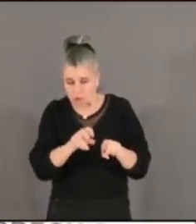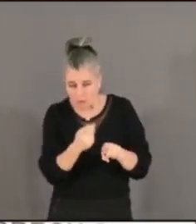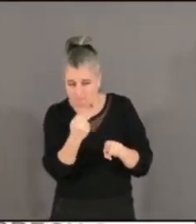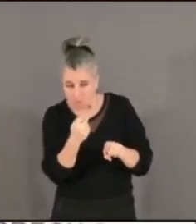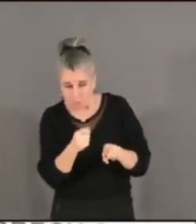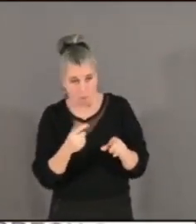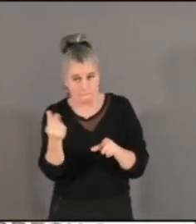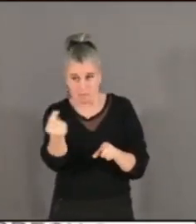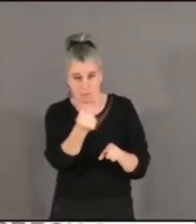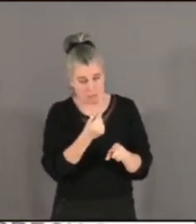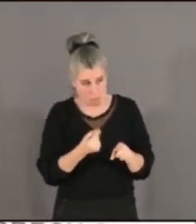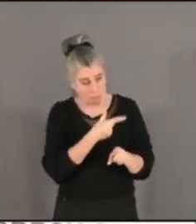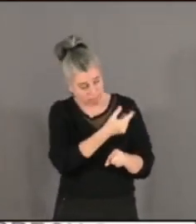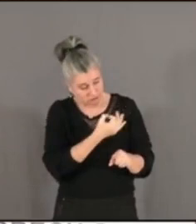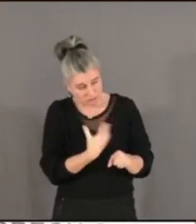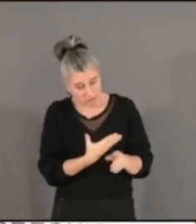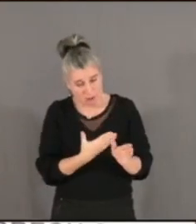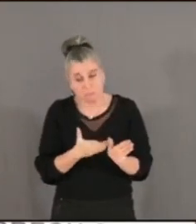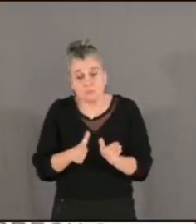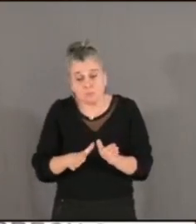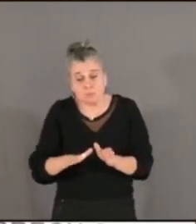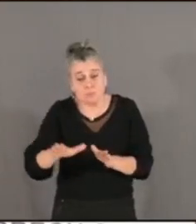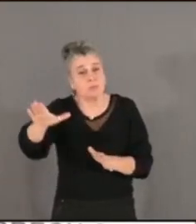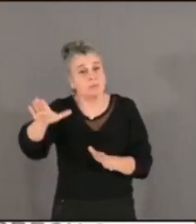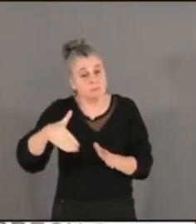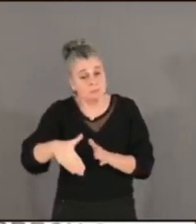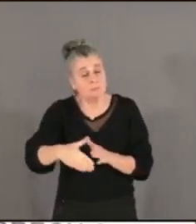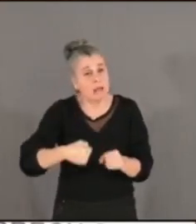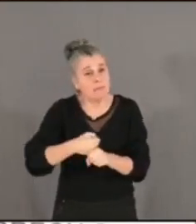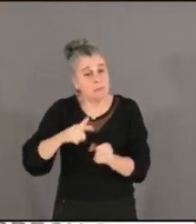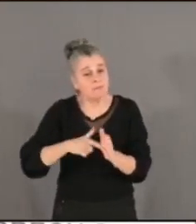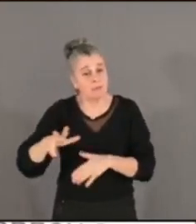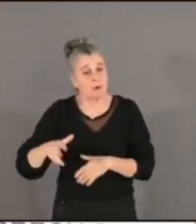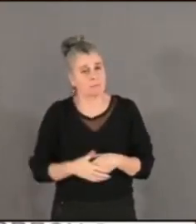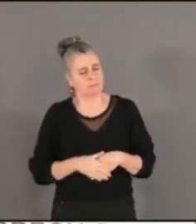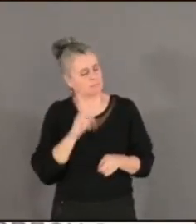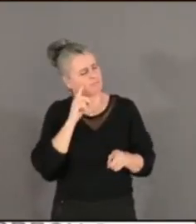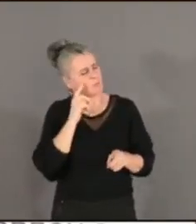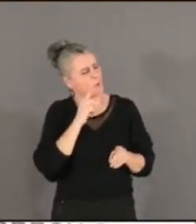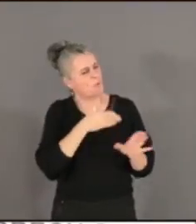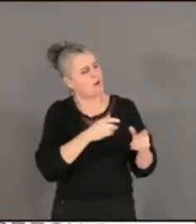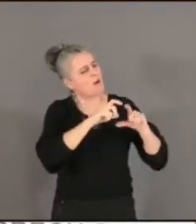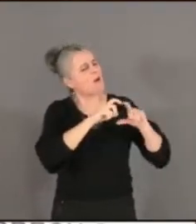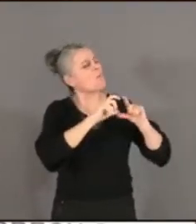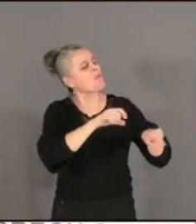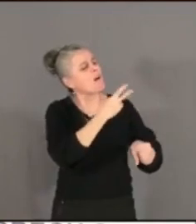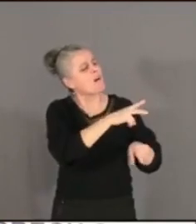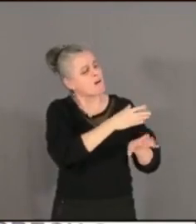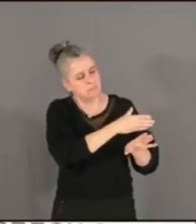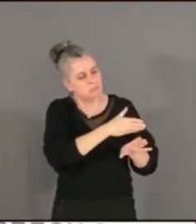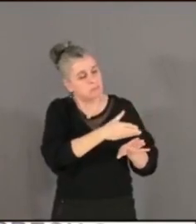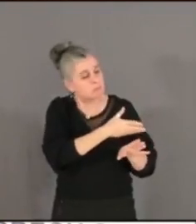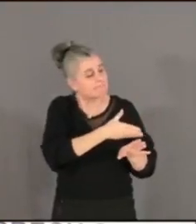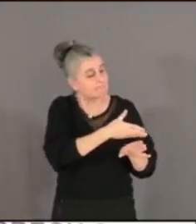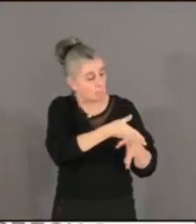puissance en 2023. Pourquoi avoir attendu le mi-mandat pour chercher, parce qu'on n'en est encore qu'à chercher et pas à obtenir,